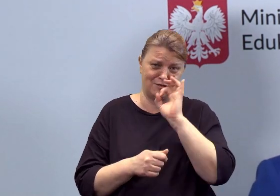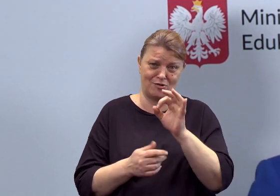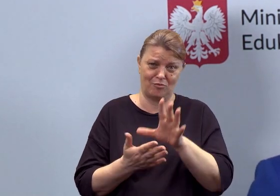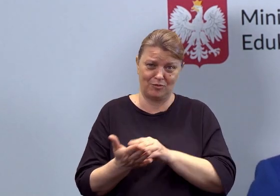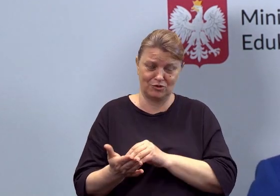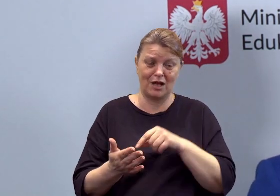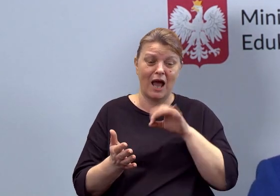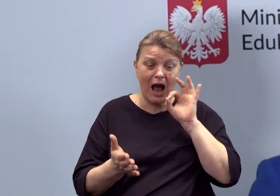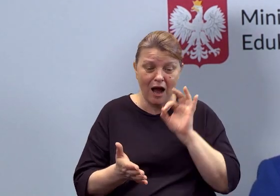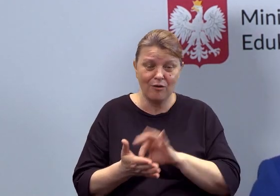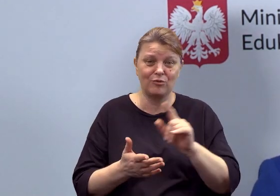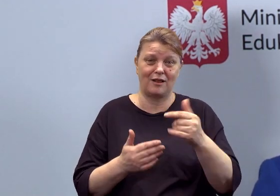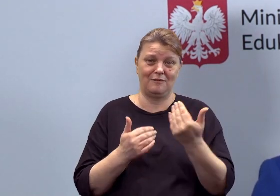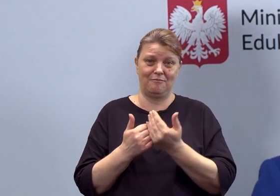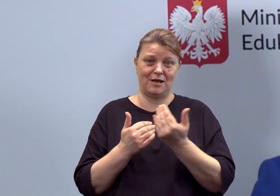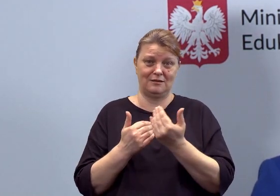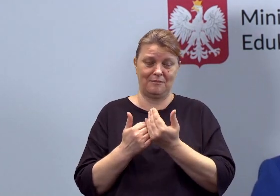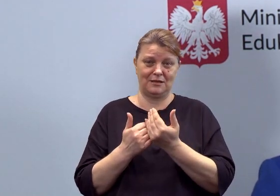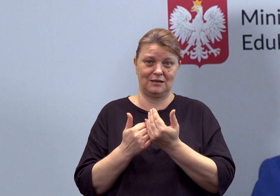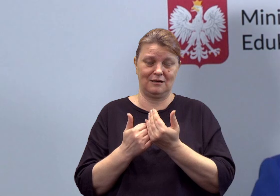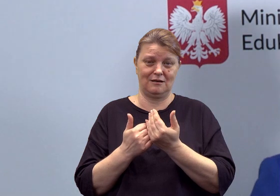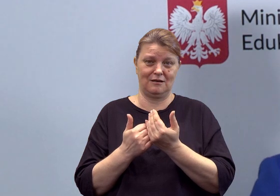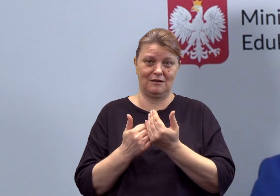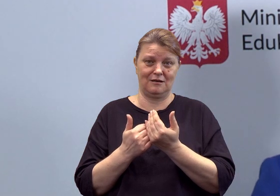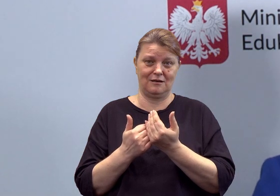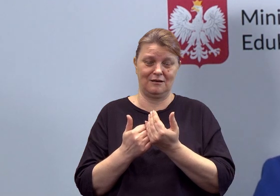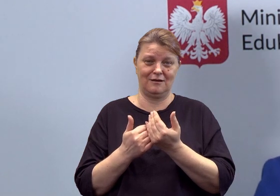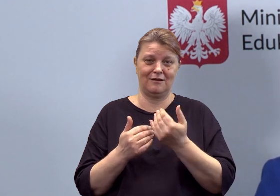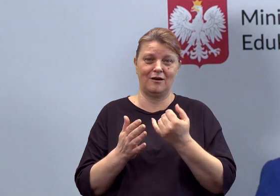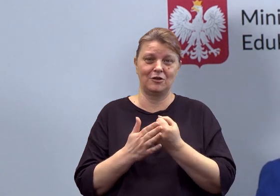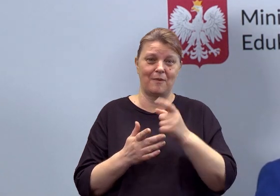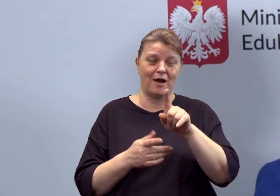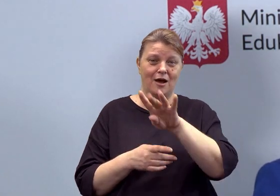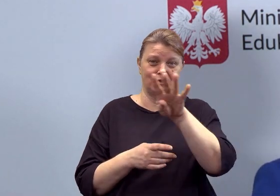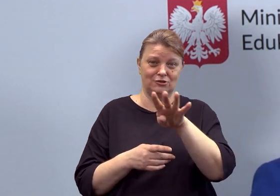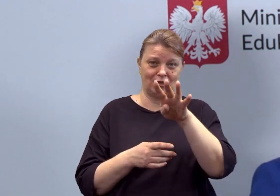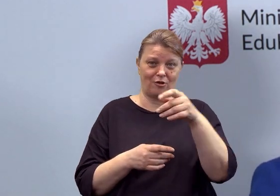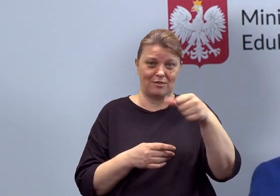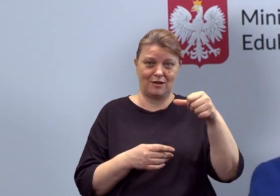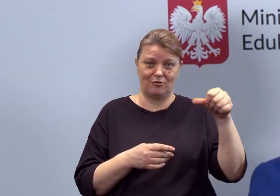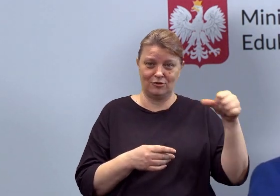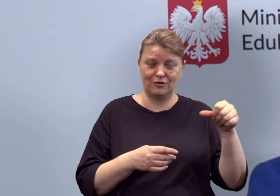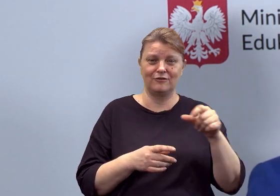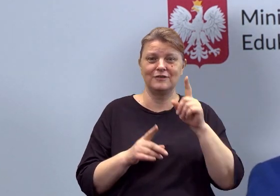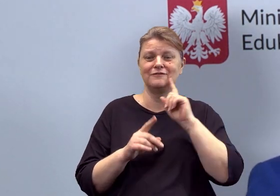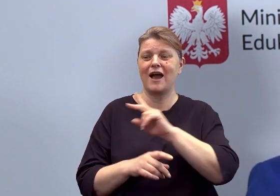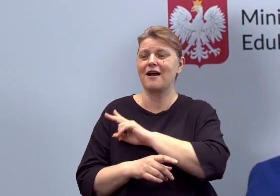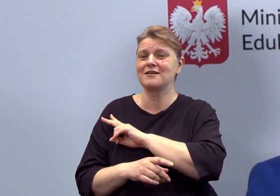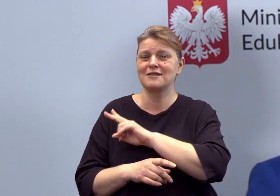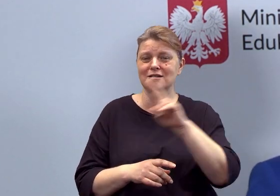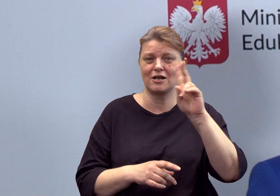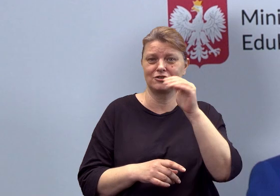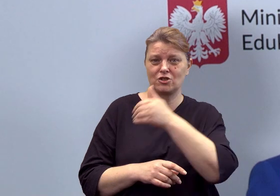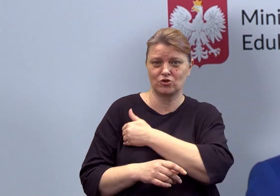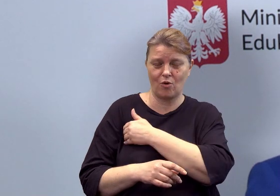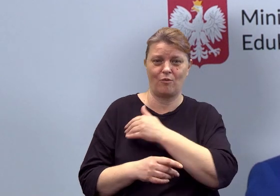przedmiot, który w ramowym planie nauczania ma co najmniej 4 godziny tygodniowo, więc praktycznie w każdej szkole nauczyciel